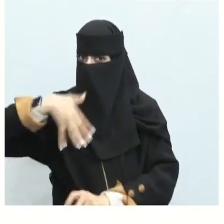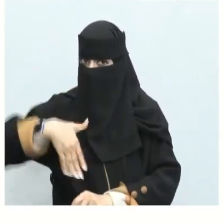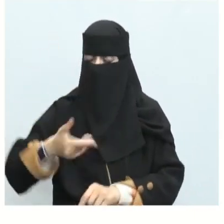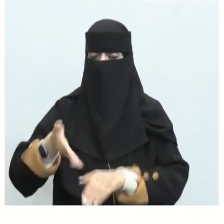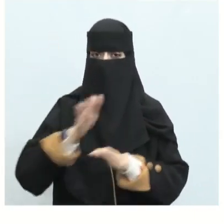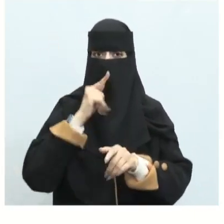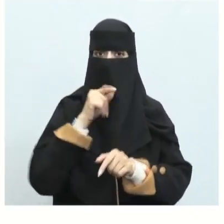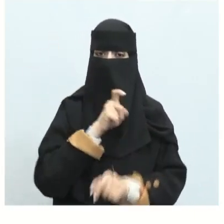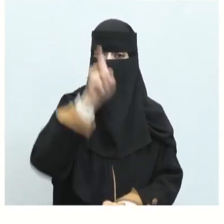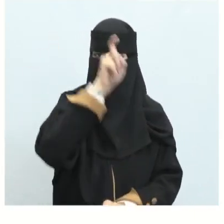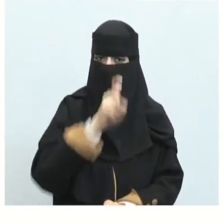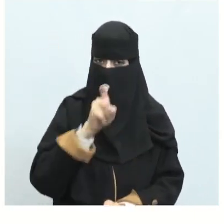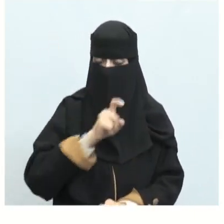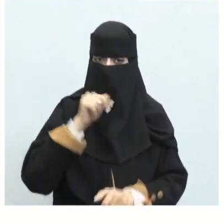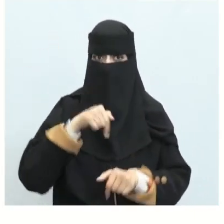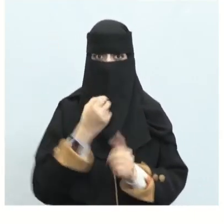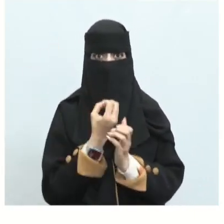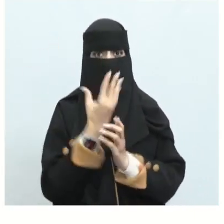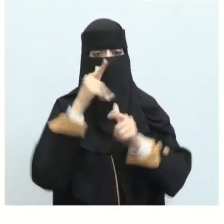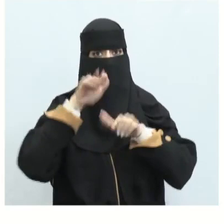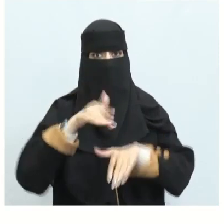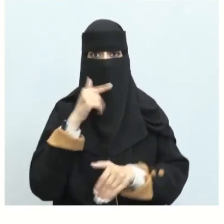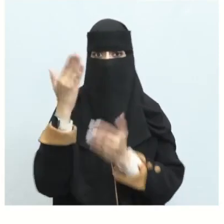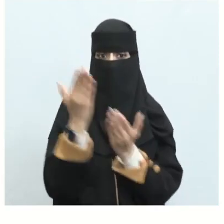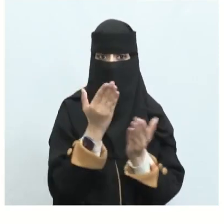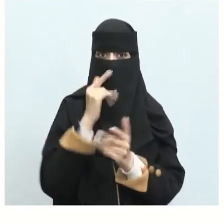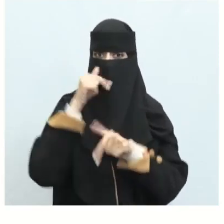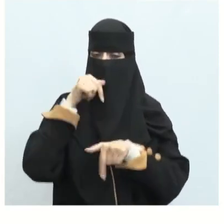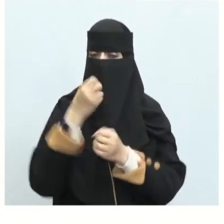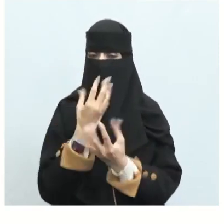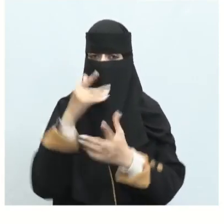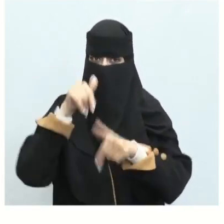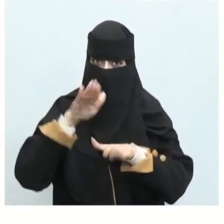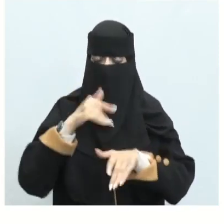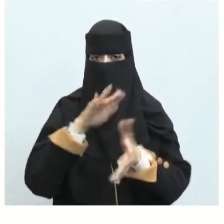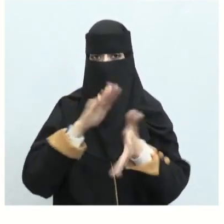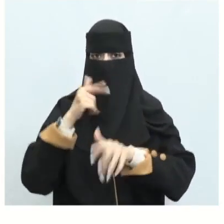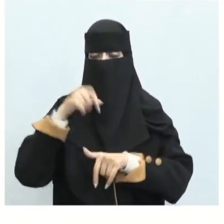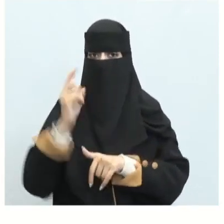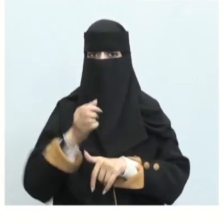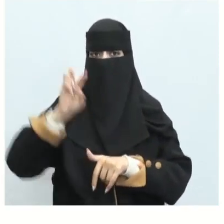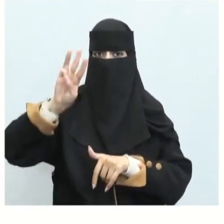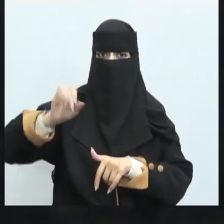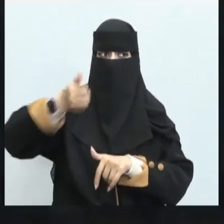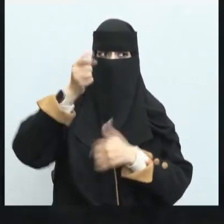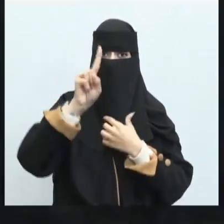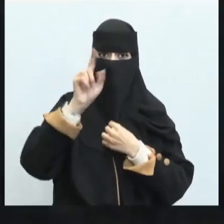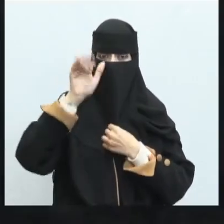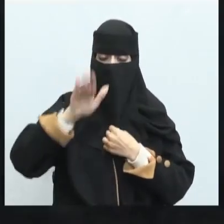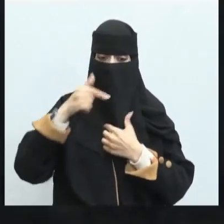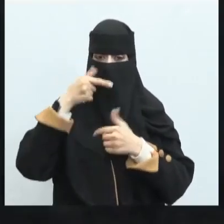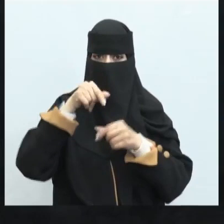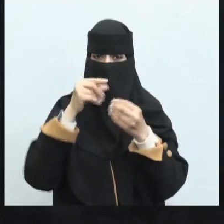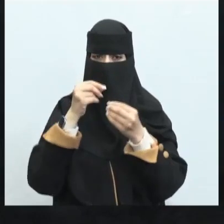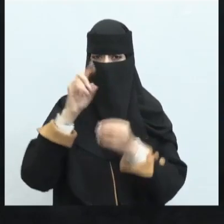وكان يستنشدها ويعجبه شعرها ومما قالته في رثاء أخيها هذه أشهر طبعا خنساء